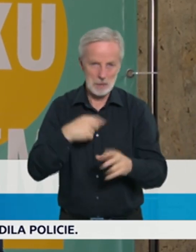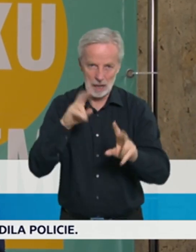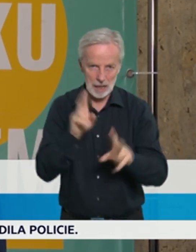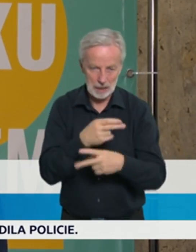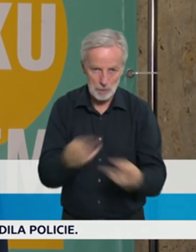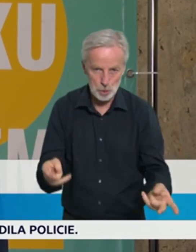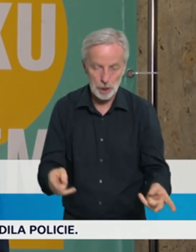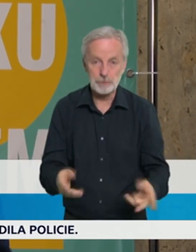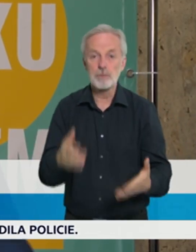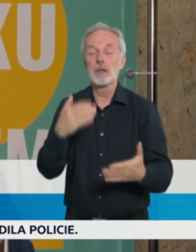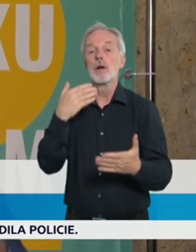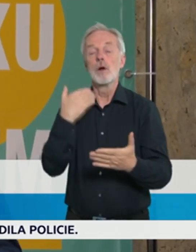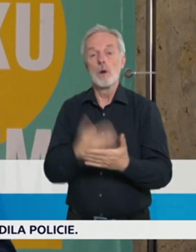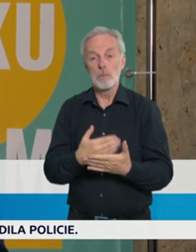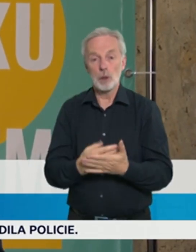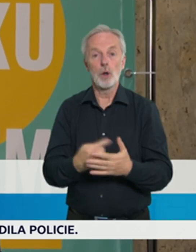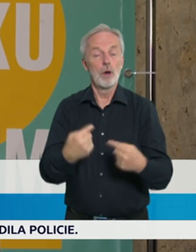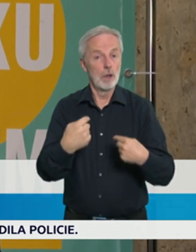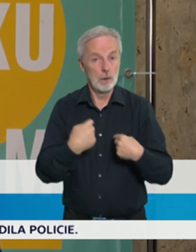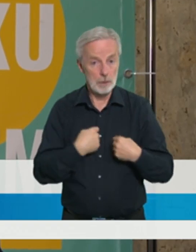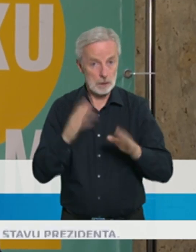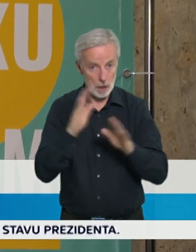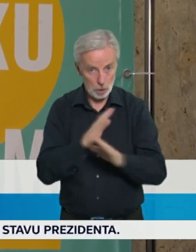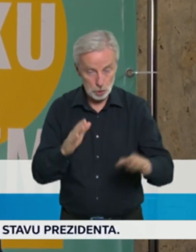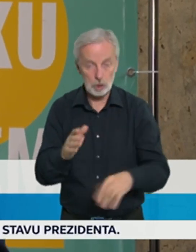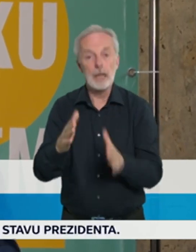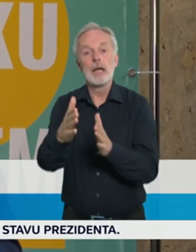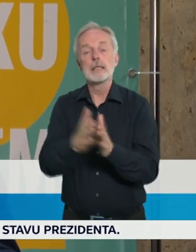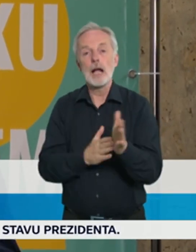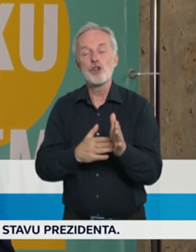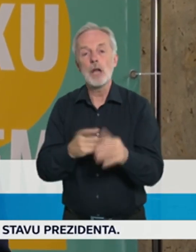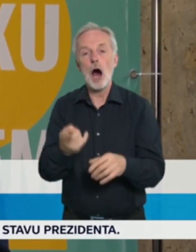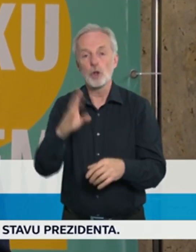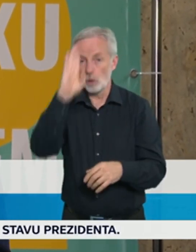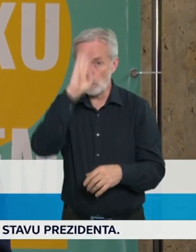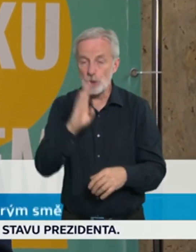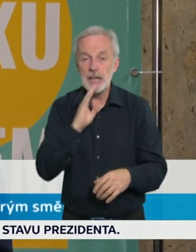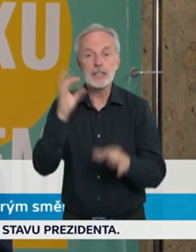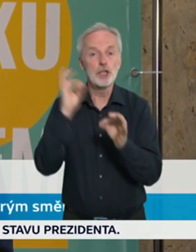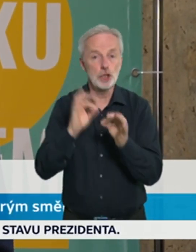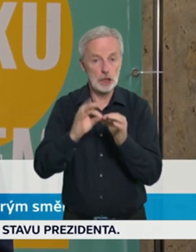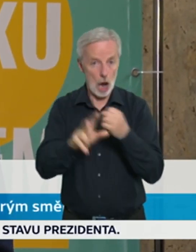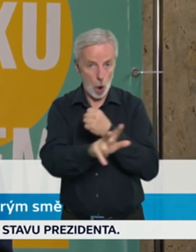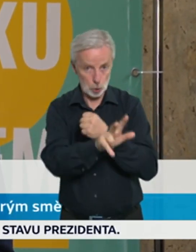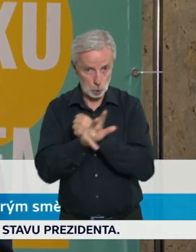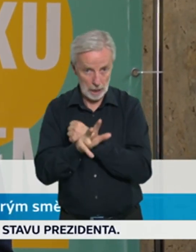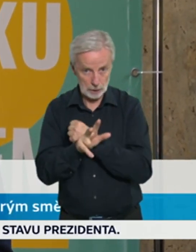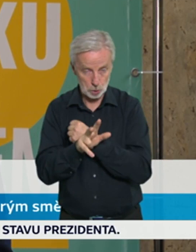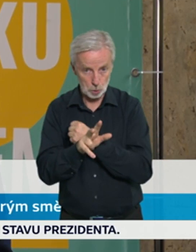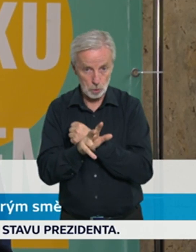tomu, že od pondělí, to znamená od 18. října, zkracujeme lhůtu pro